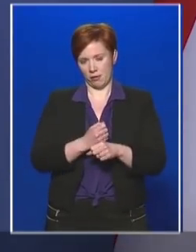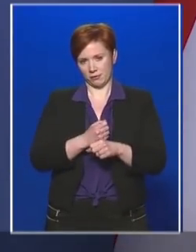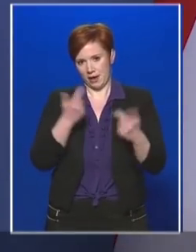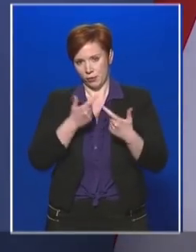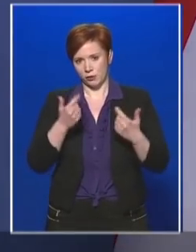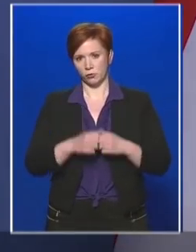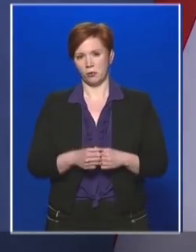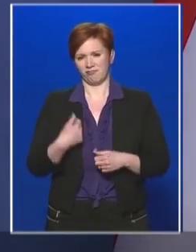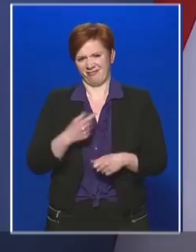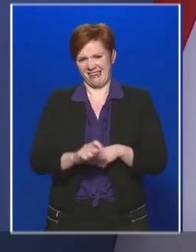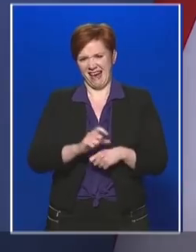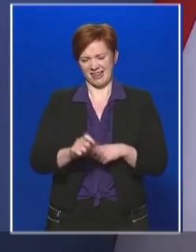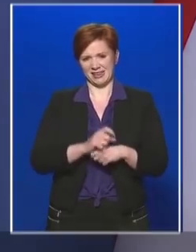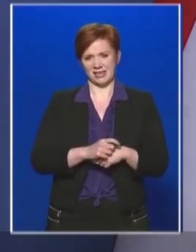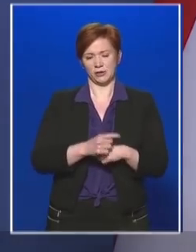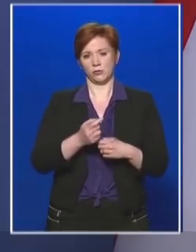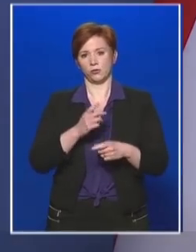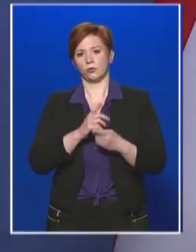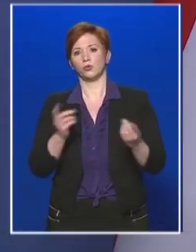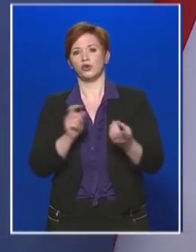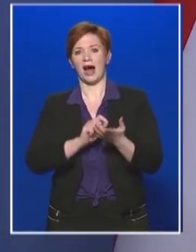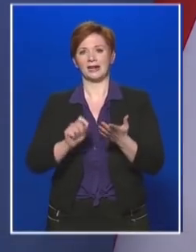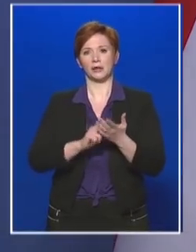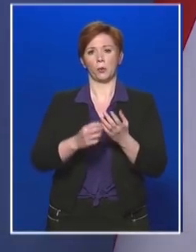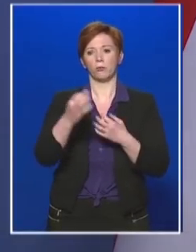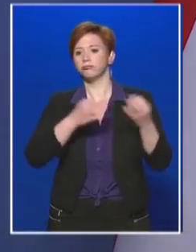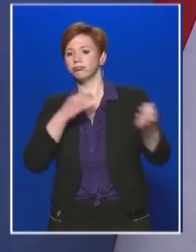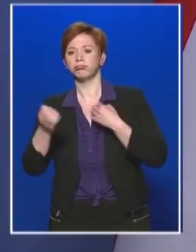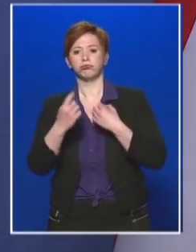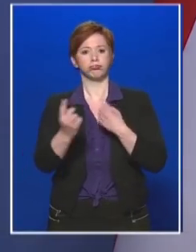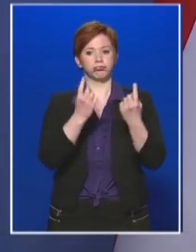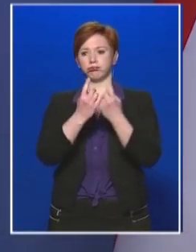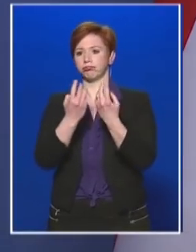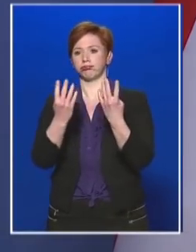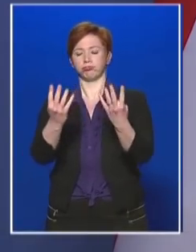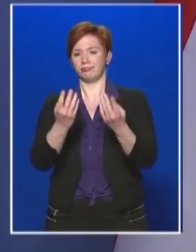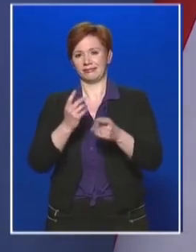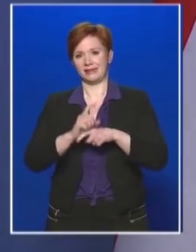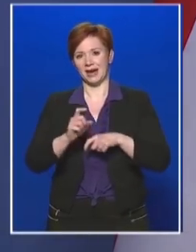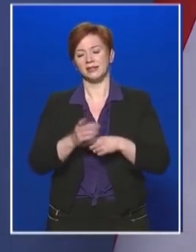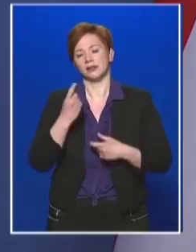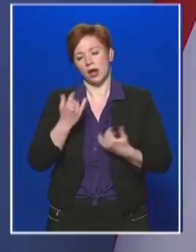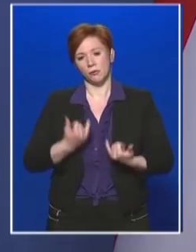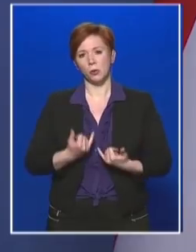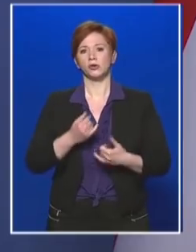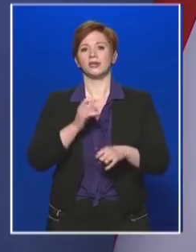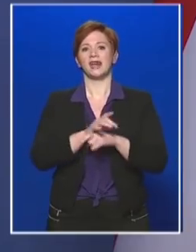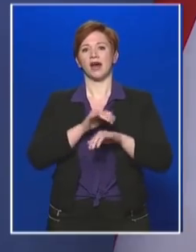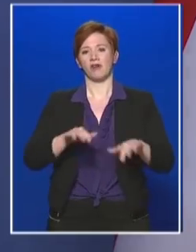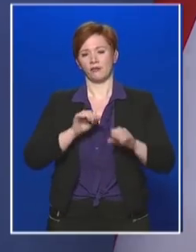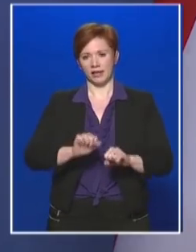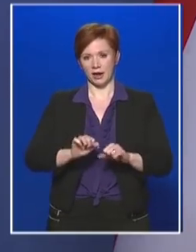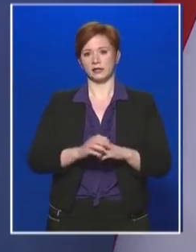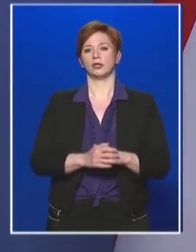hiányoznak a közvetlen újságírói kérdések, de most mégis a járványalmi védekezés 24. napján talán